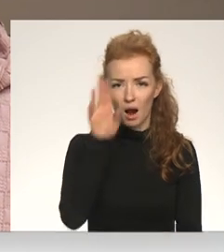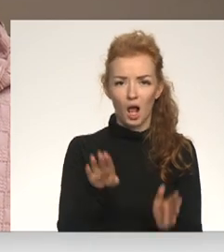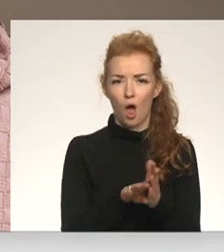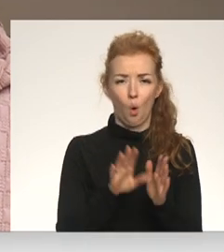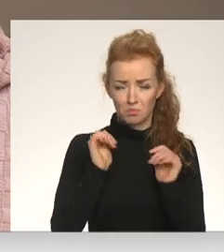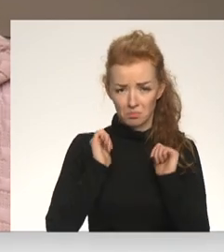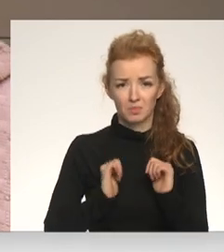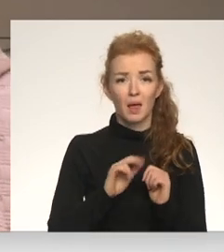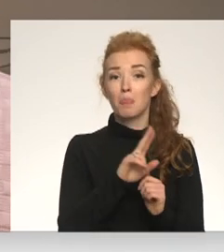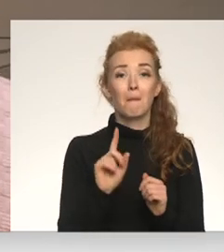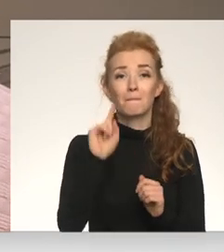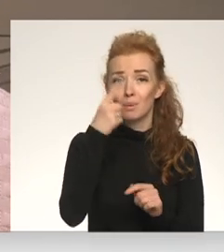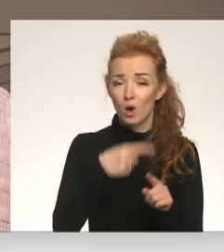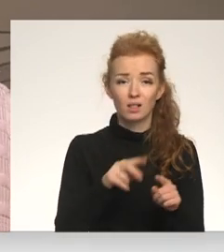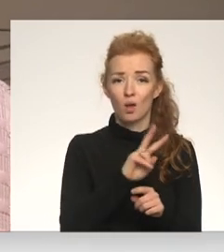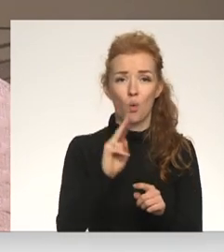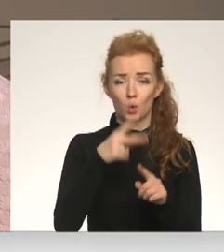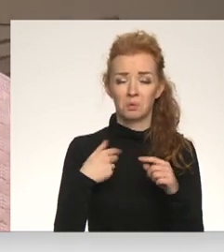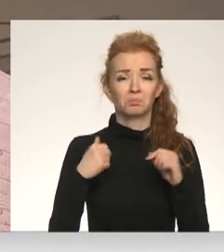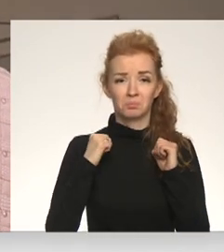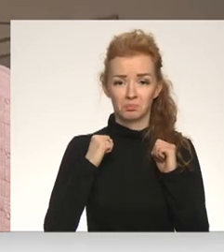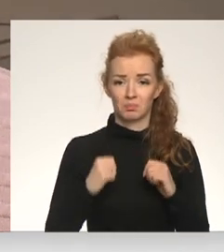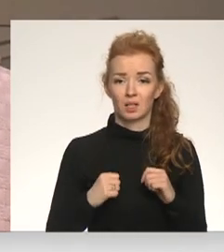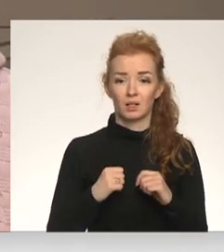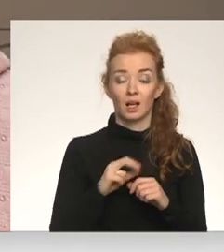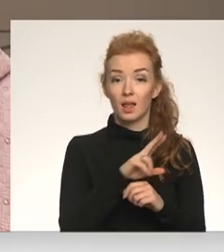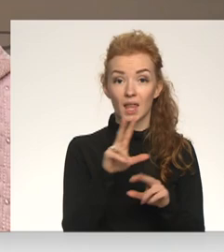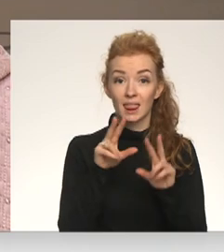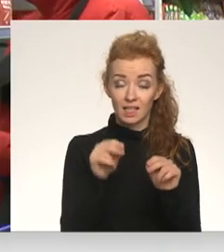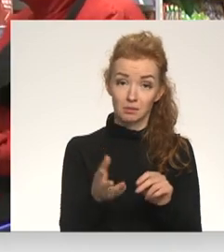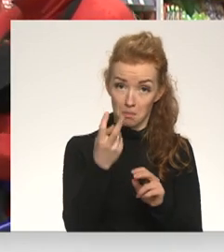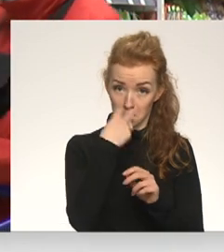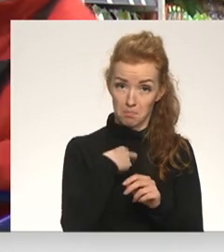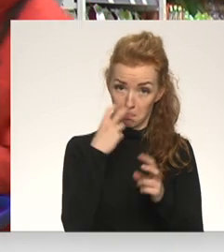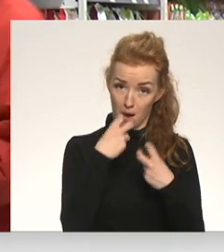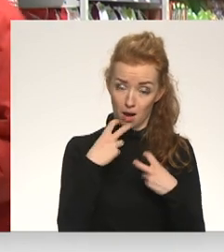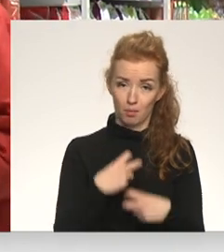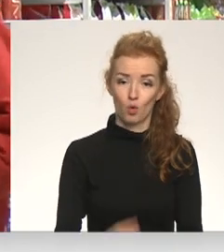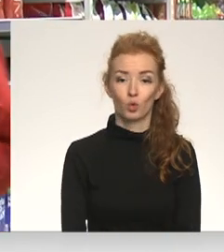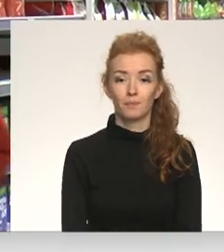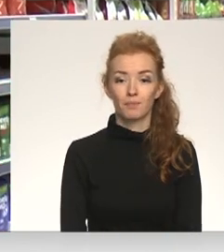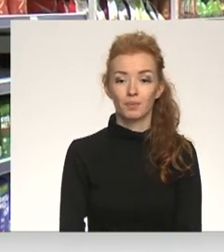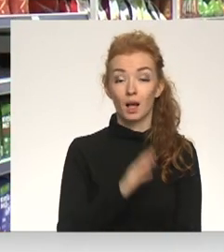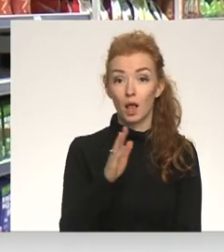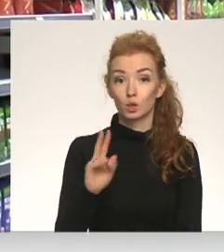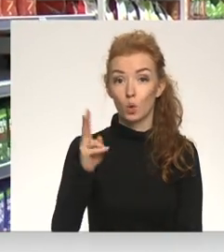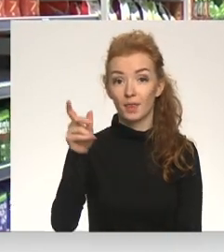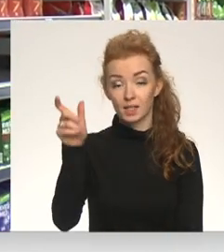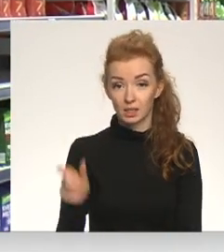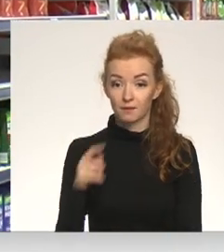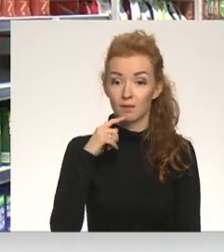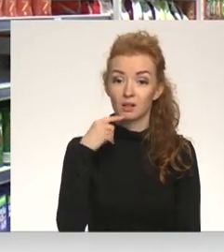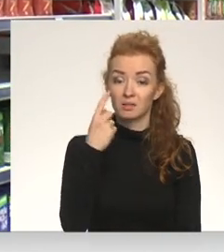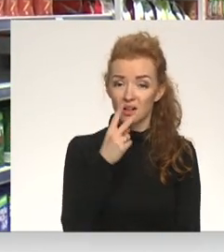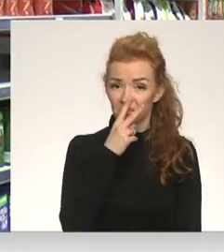Ne pirmo reizi, ne otro reizi. Ja neticiet, variet nākt pārbaldīt. Teju katrs otrais veikalu apmeklētājs žēl